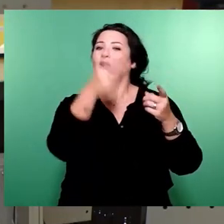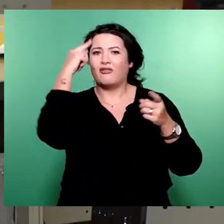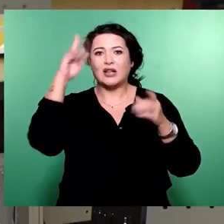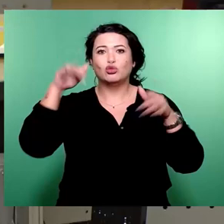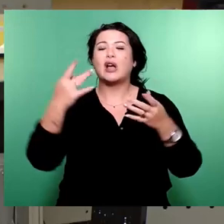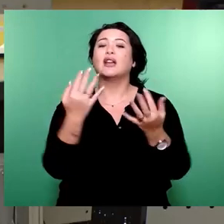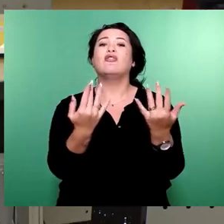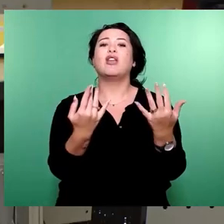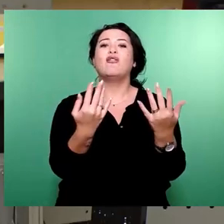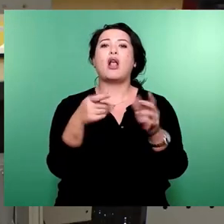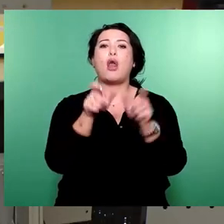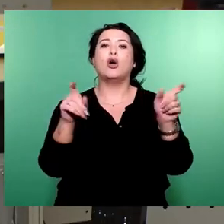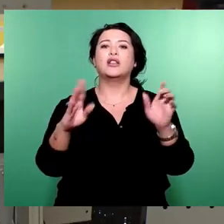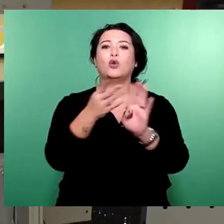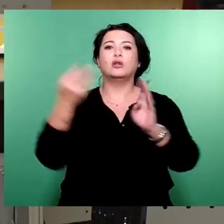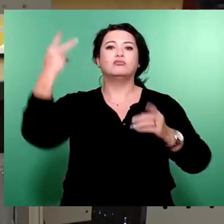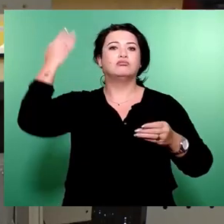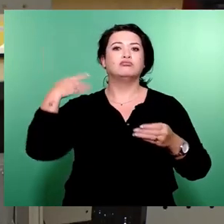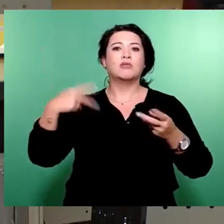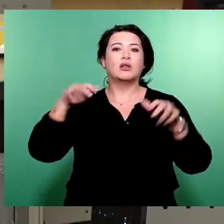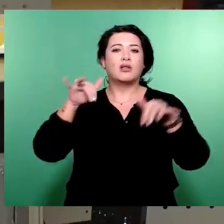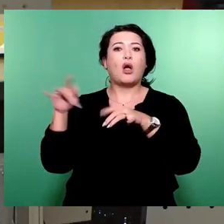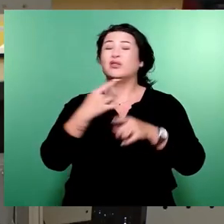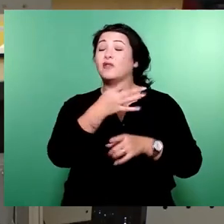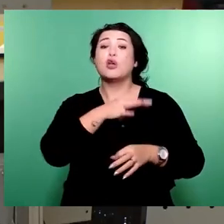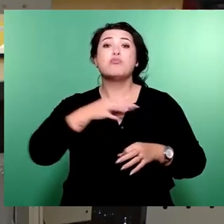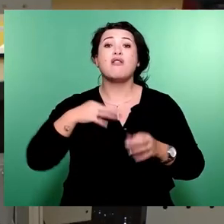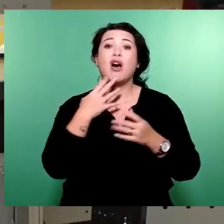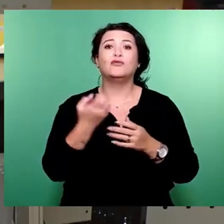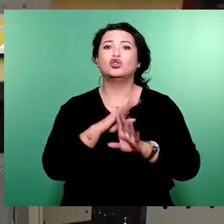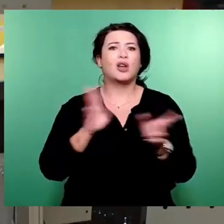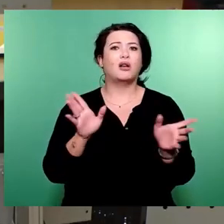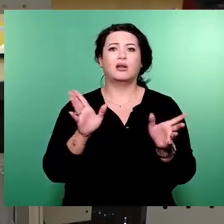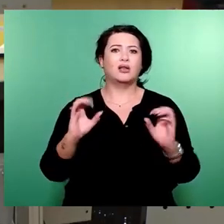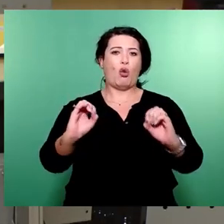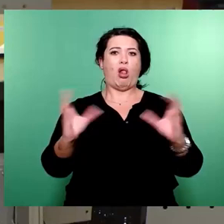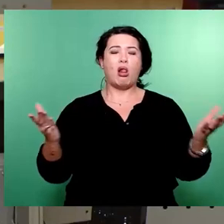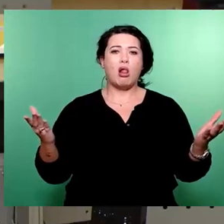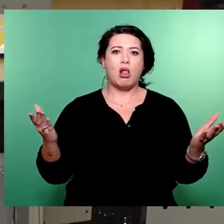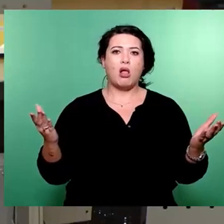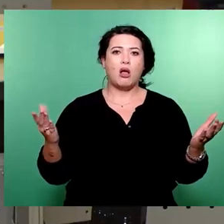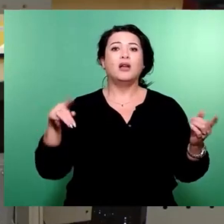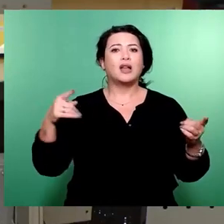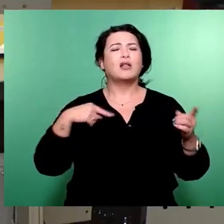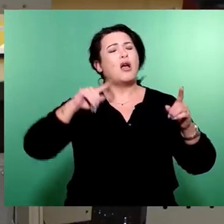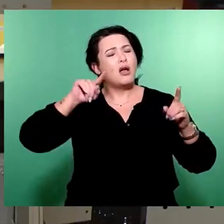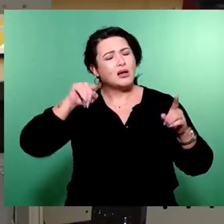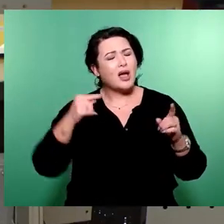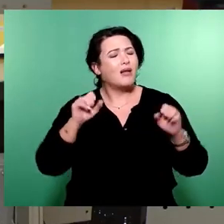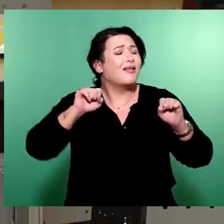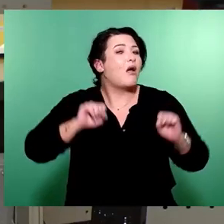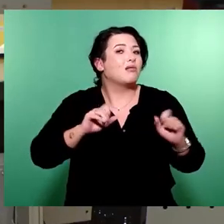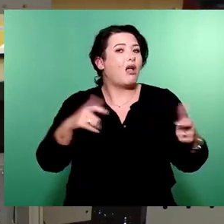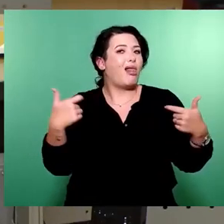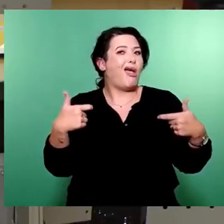Privatwünsche. Magnus Hecht mit seinem Nachtbürgermeister. Da kann man zehnmal drüber lachen. Aber Magnus